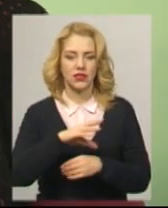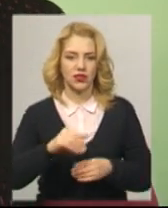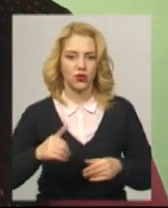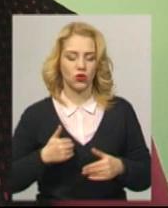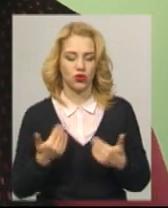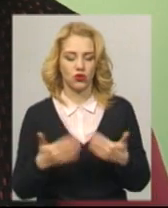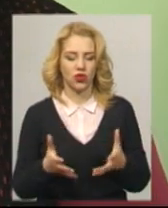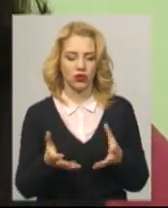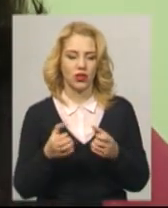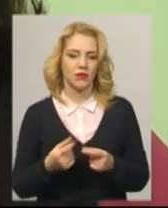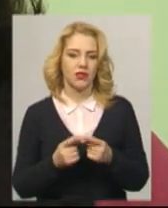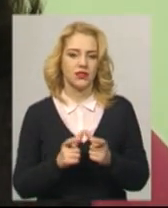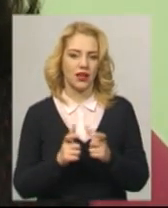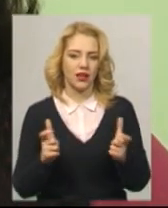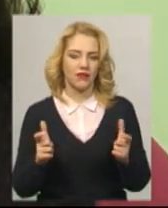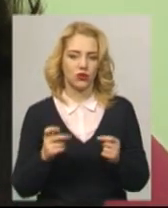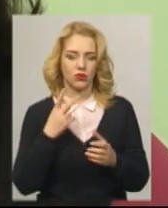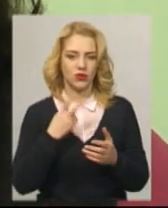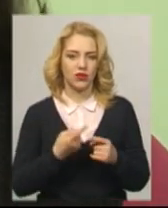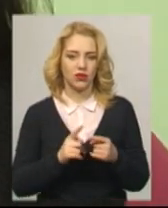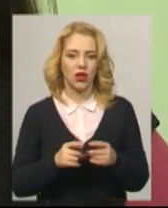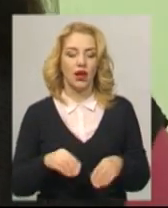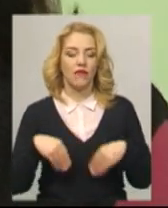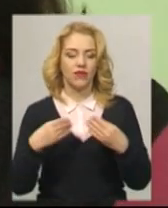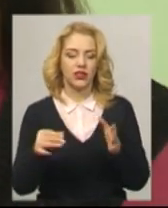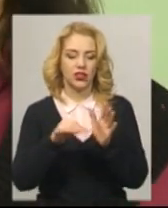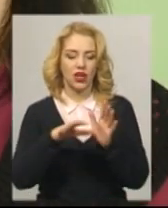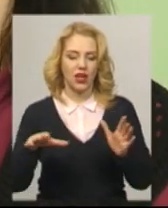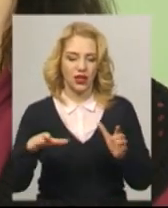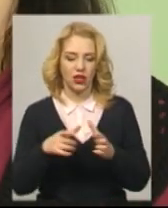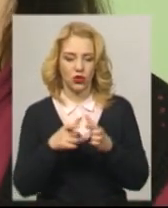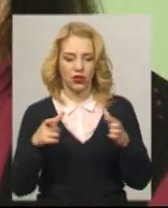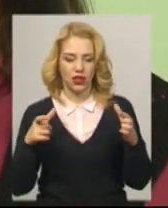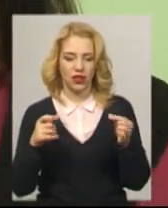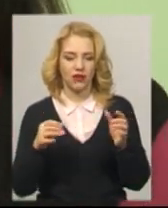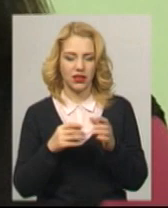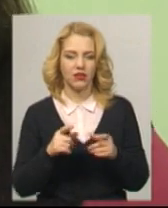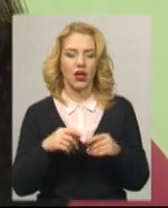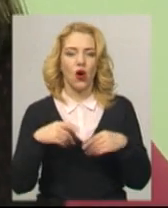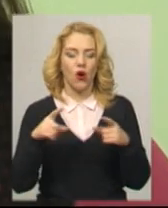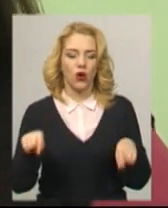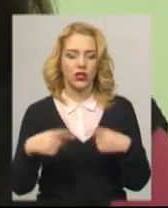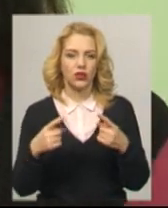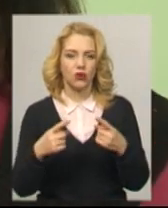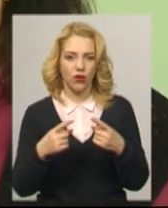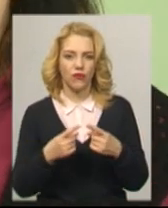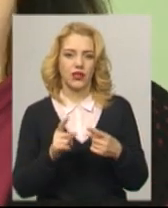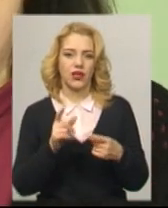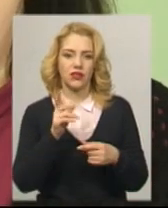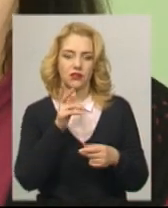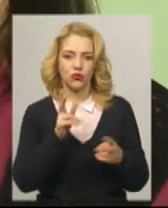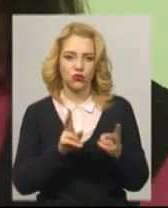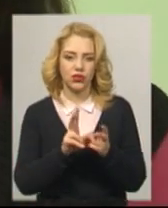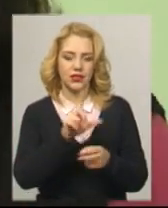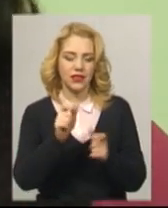цей квиток, подивитися на нього. Видача електронних квитків, організована видача за талончиками, тобто люди можуть прийти, вибрати зручний час